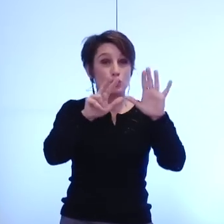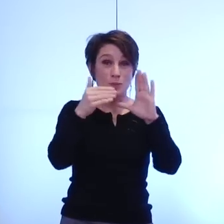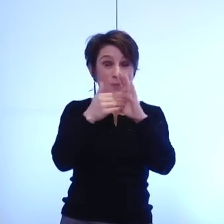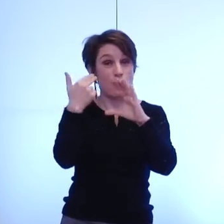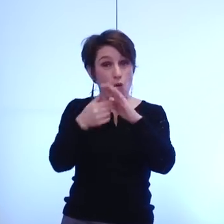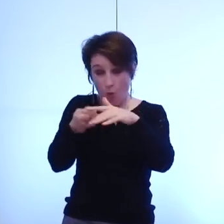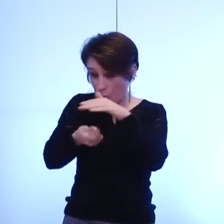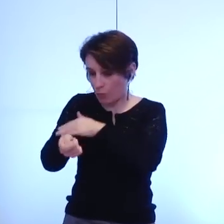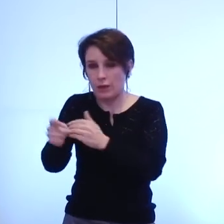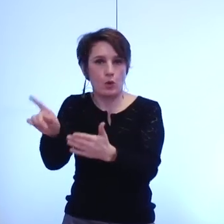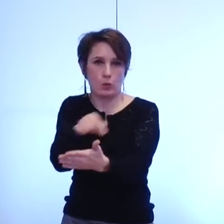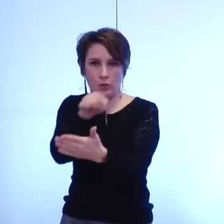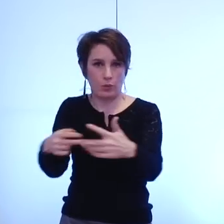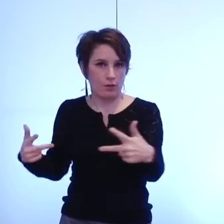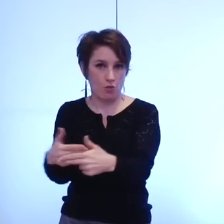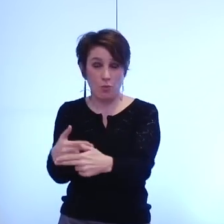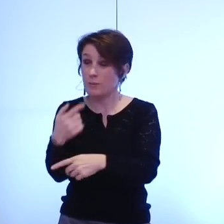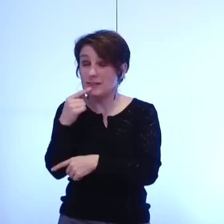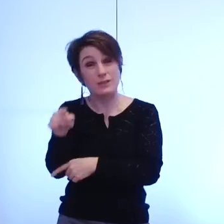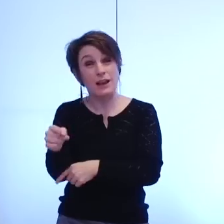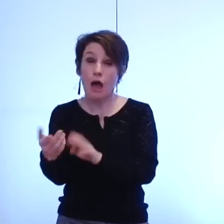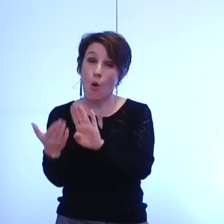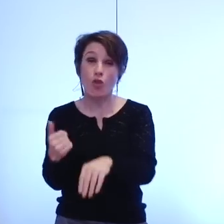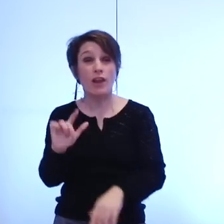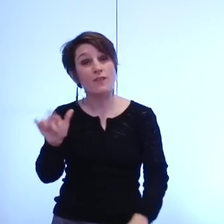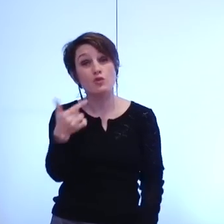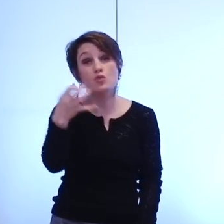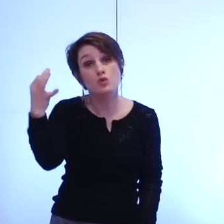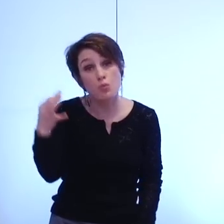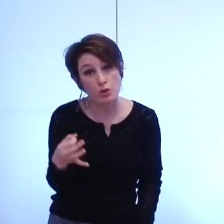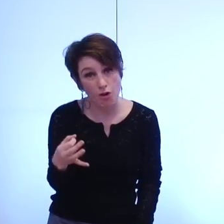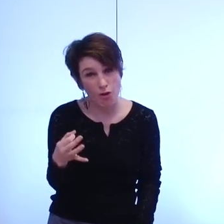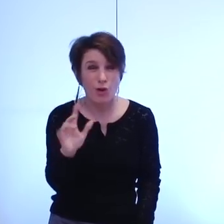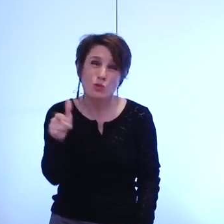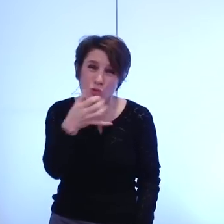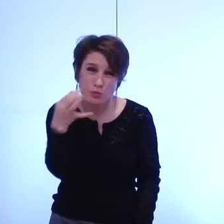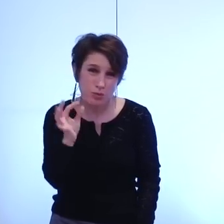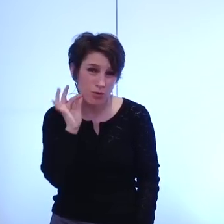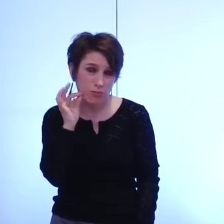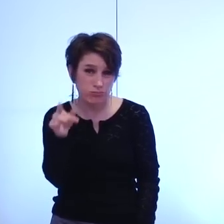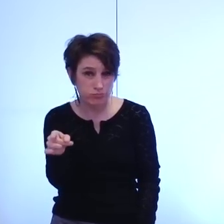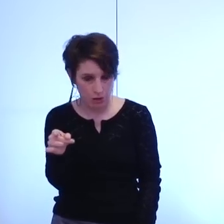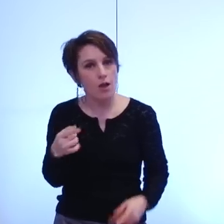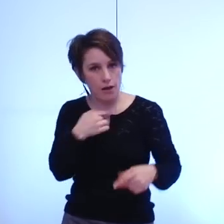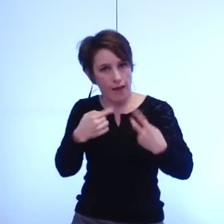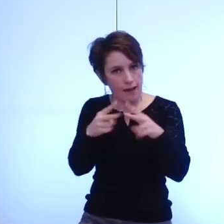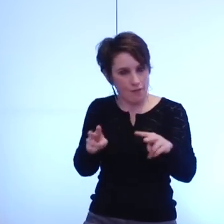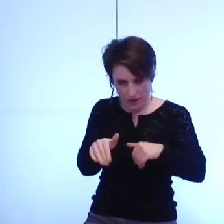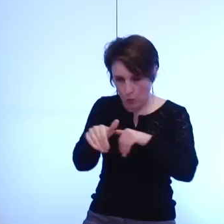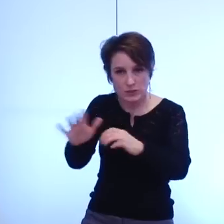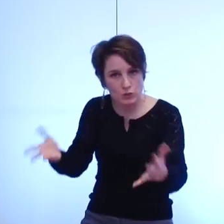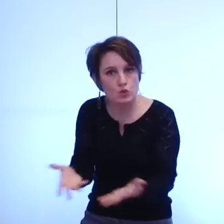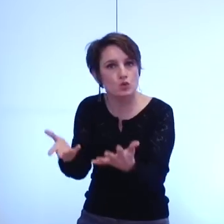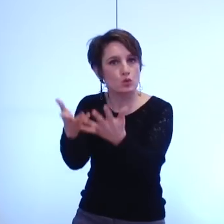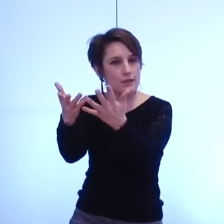% du budget de l'orchestre qui s'élève à 3,7 millions d'euros en 2014 la ville maintient un soutien qui